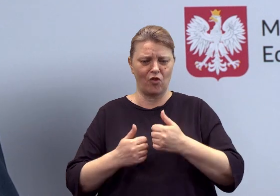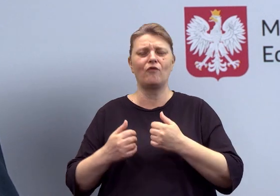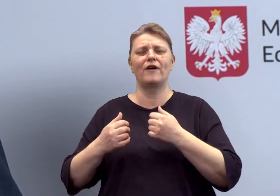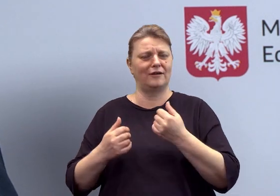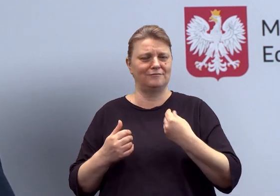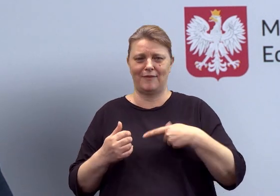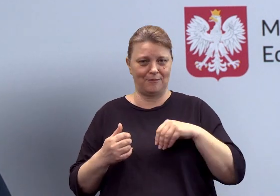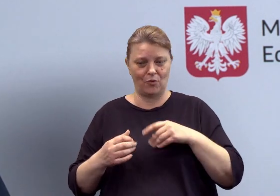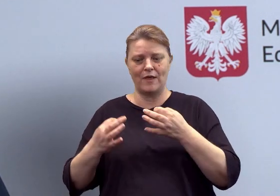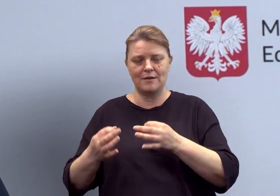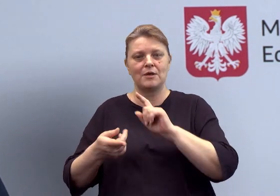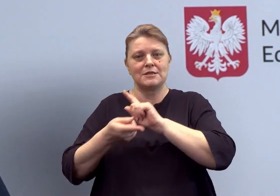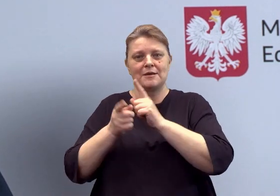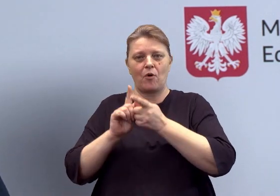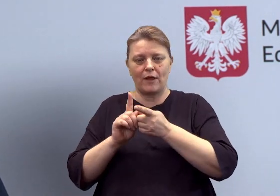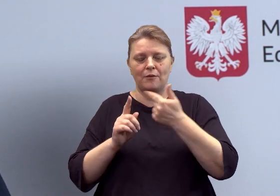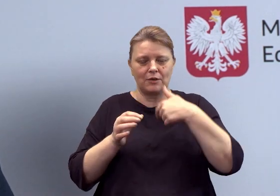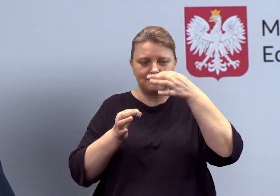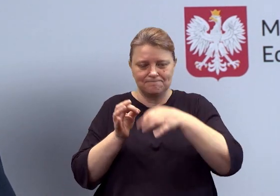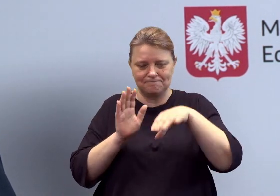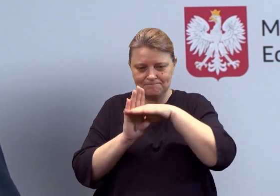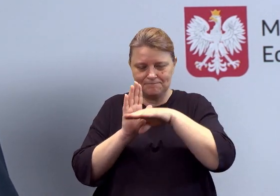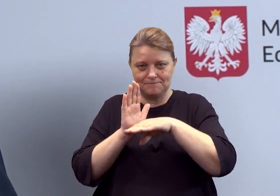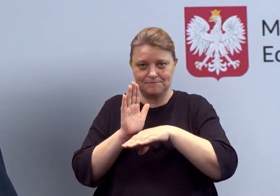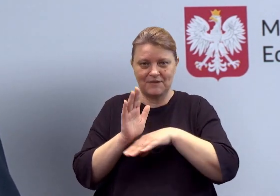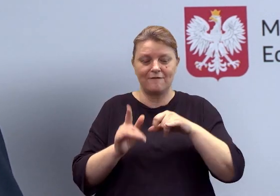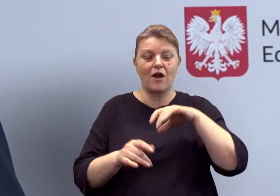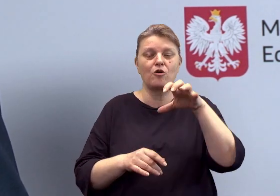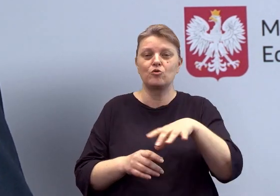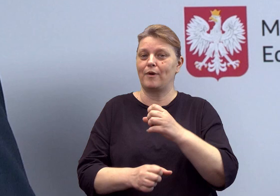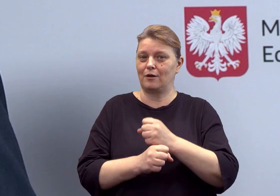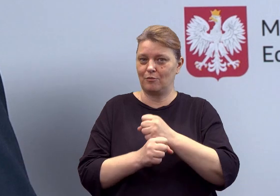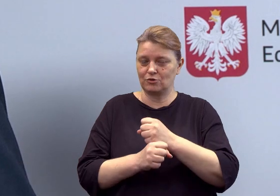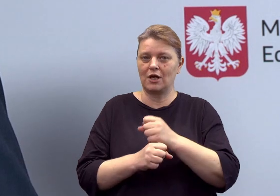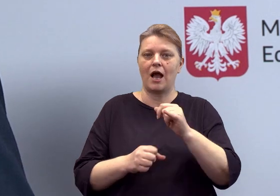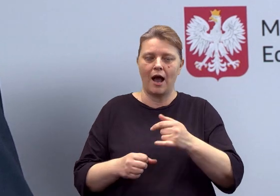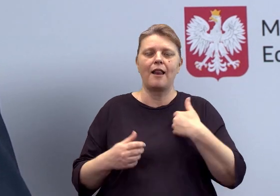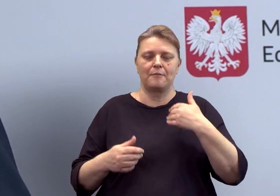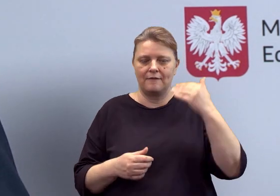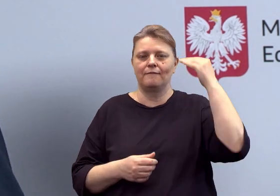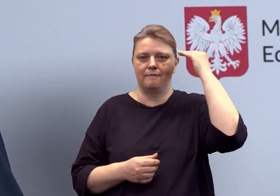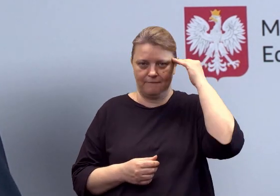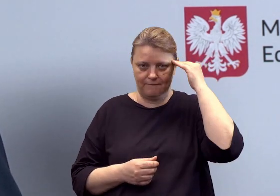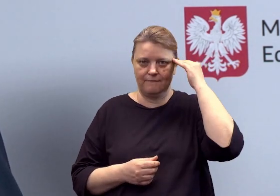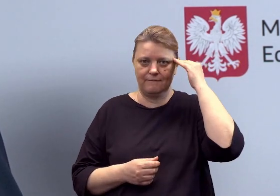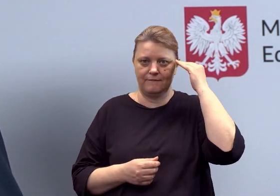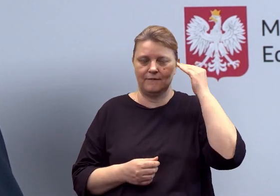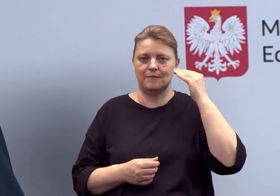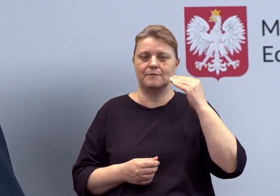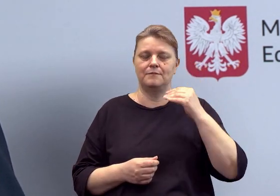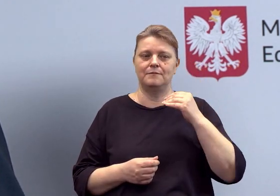na kolejnych spotkaniach w tych grupach roboczych. Wyraźnie zdajemy sobie sprawę z tego,